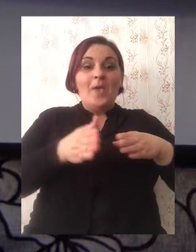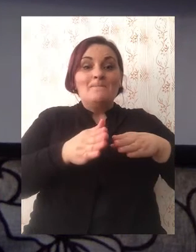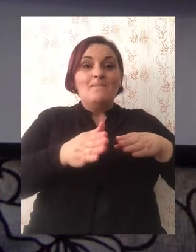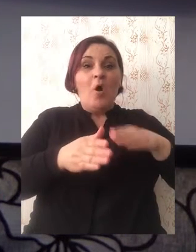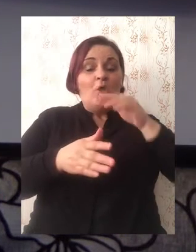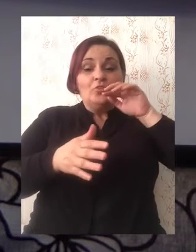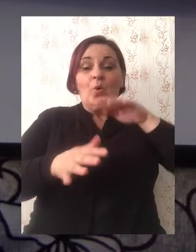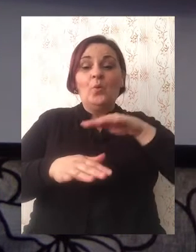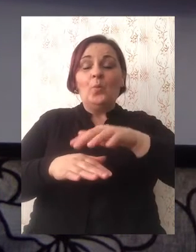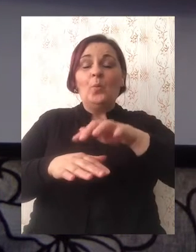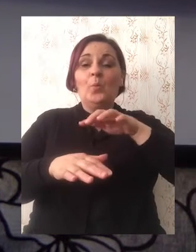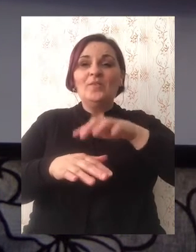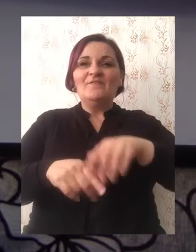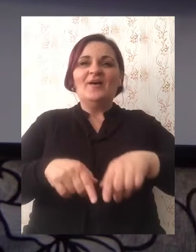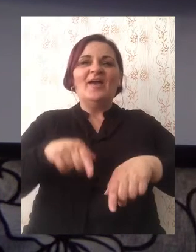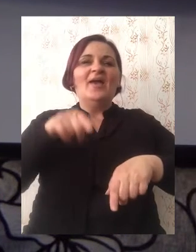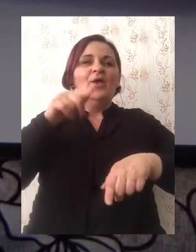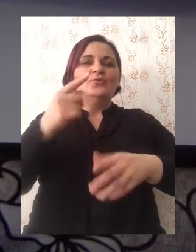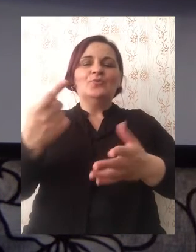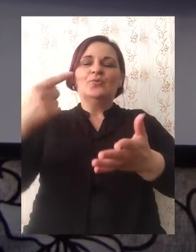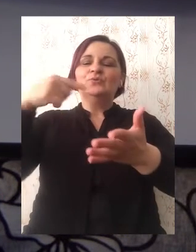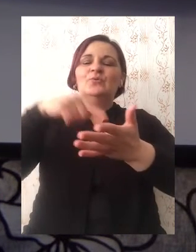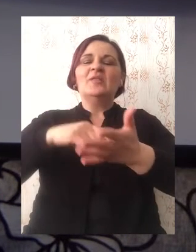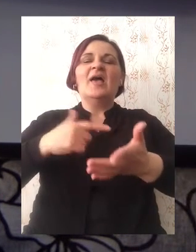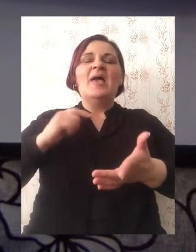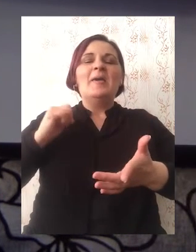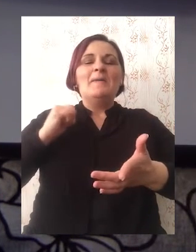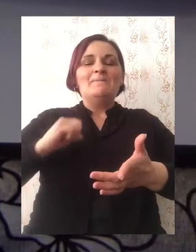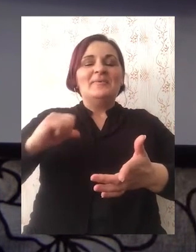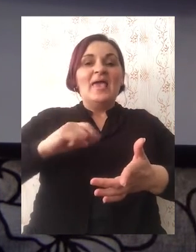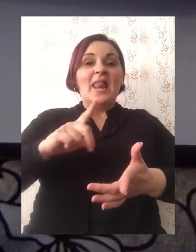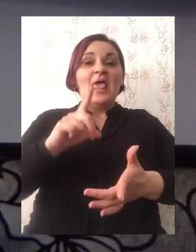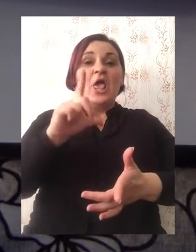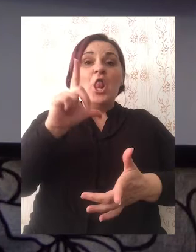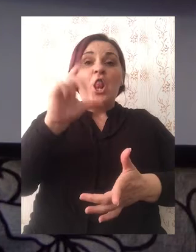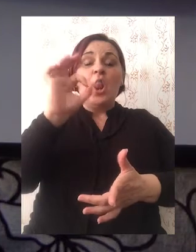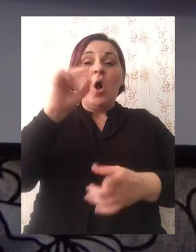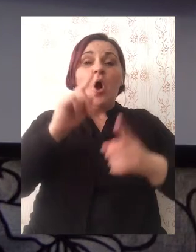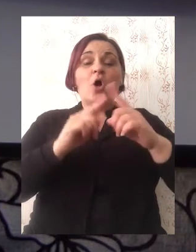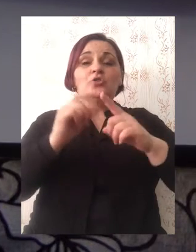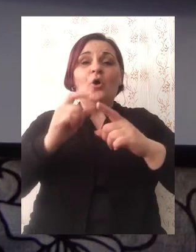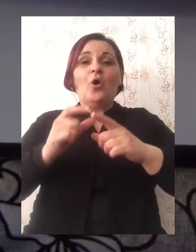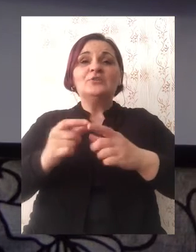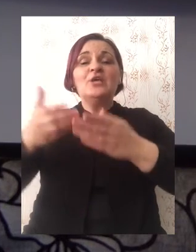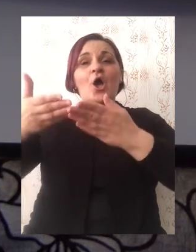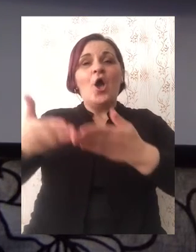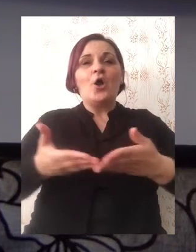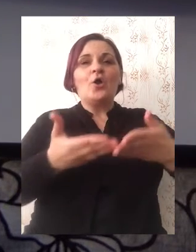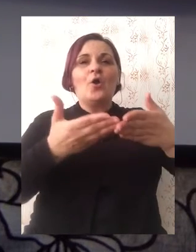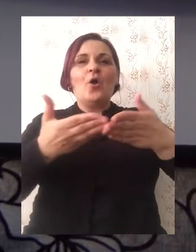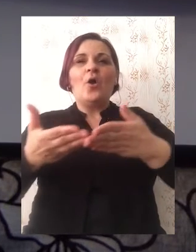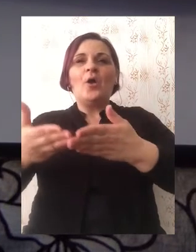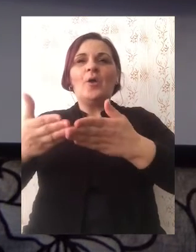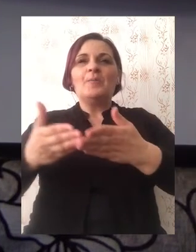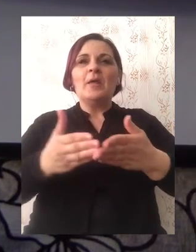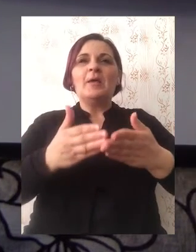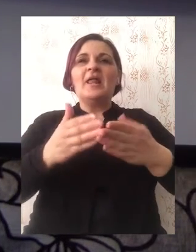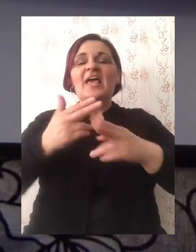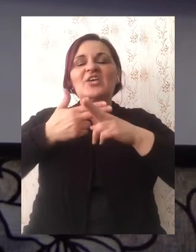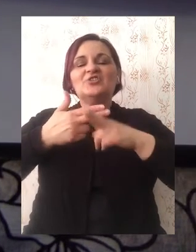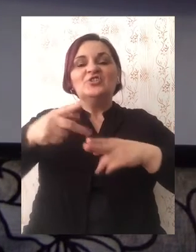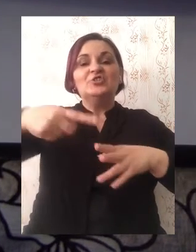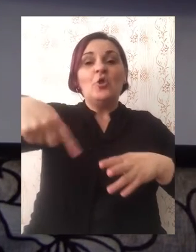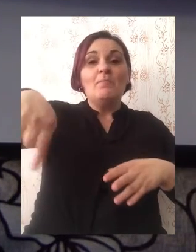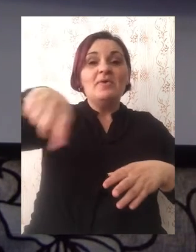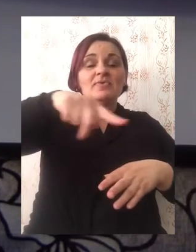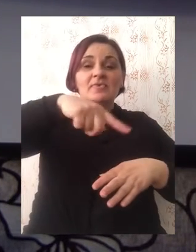potočić. Tu su i hiljade bijelih lotosa, koji plove na kristalno čistom jezeru.